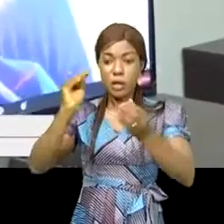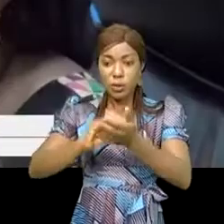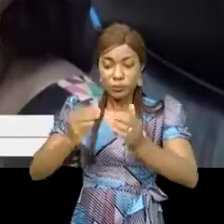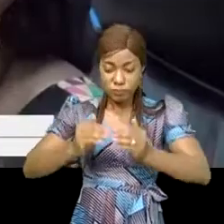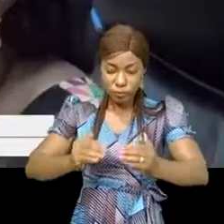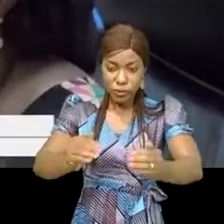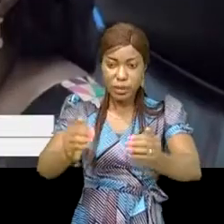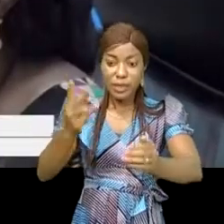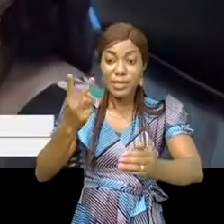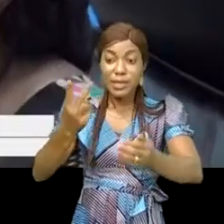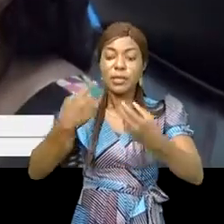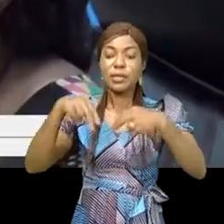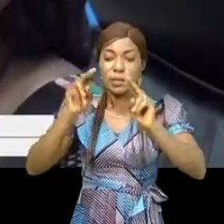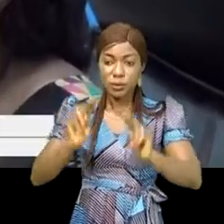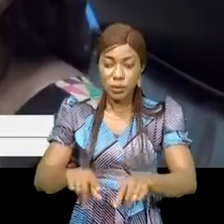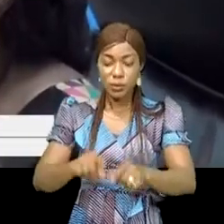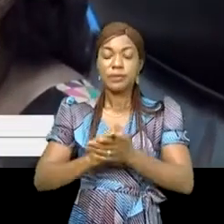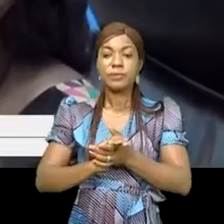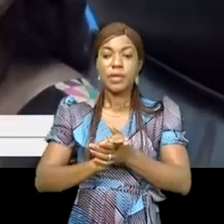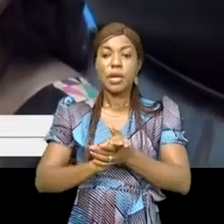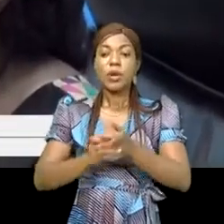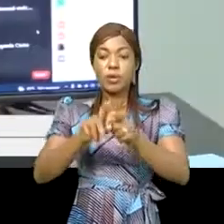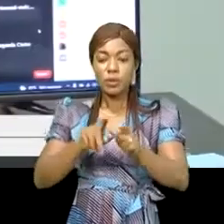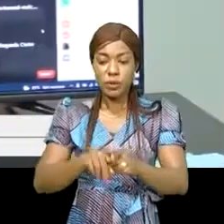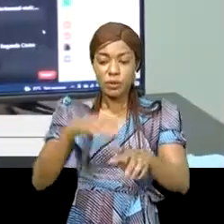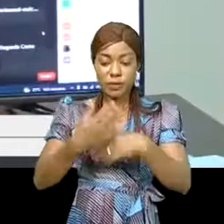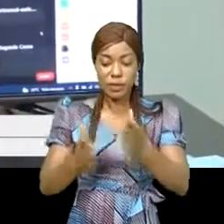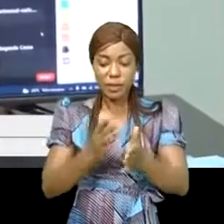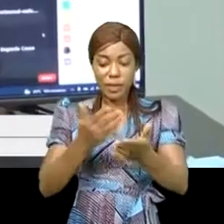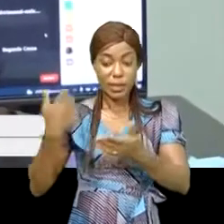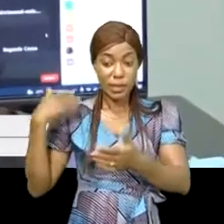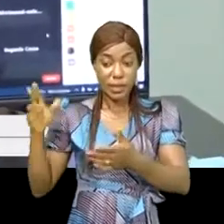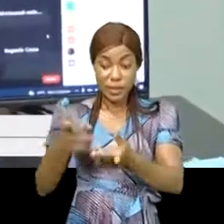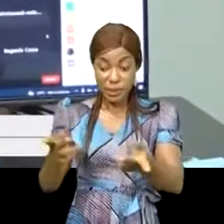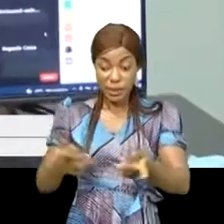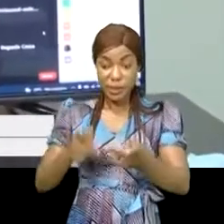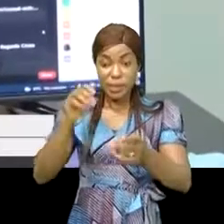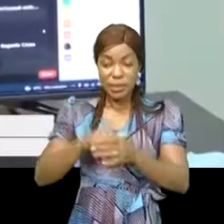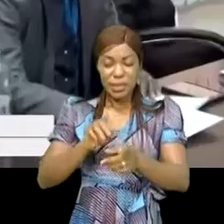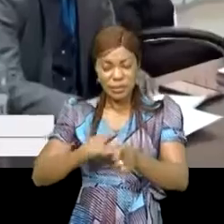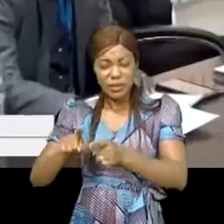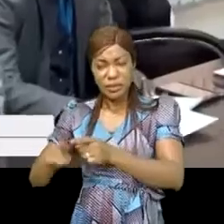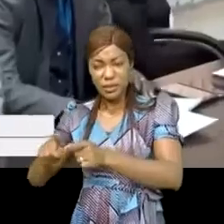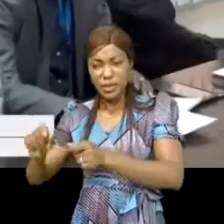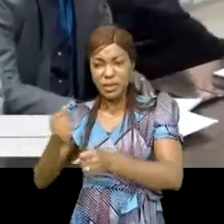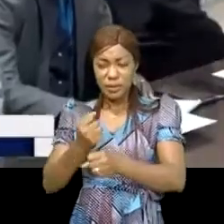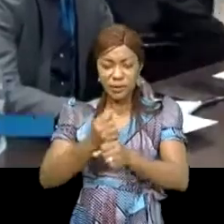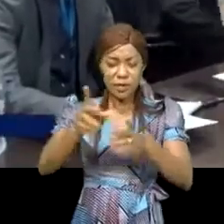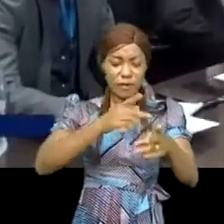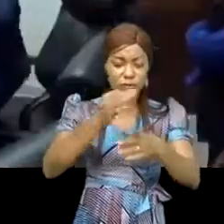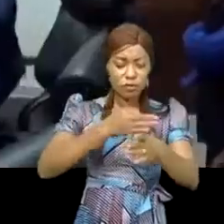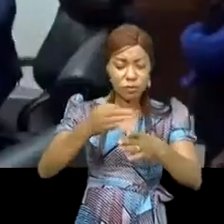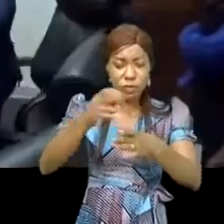deux ans et s'emploient à dresser un état des lieux de chaque état dans le domaine spécifique de la formation